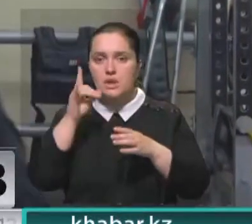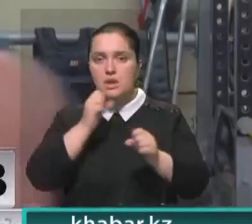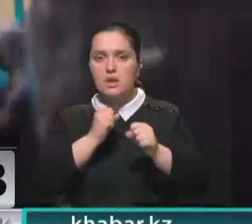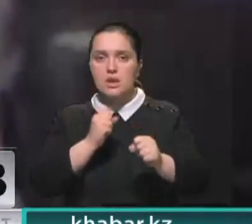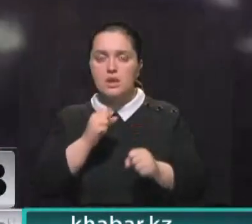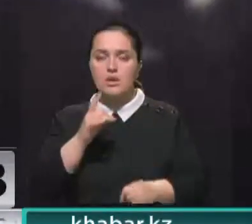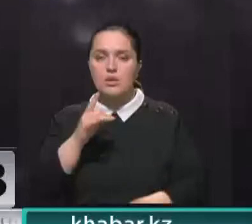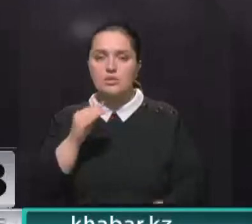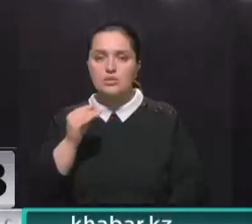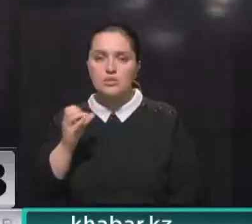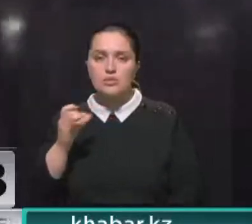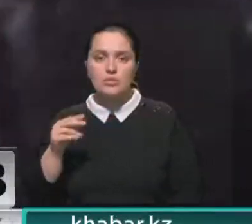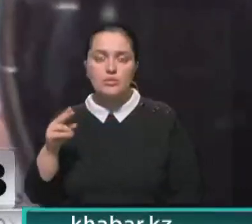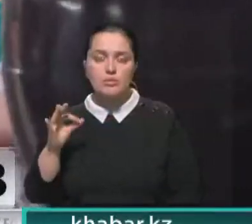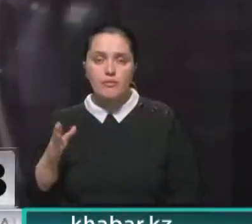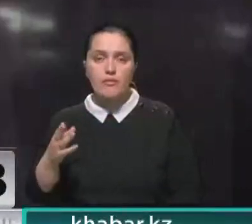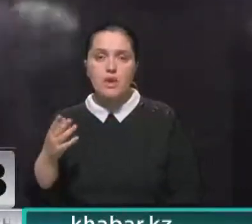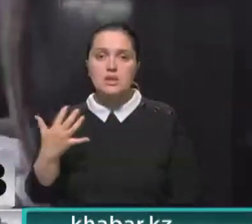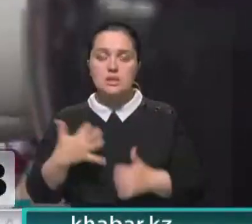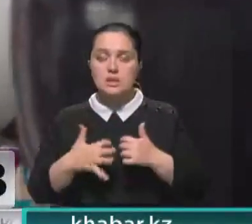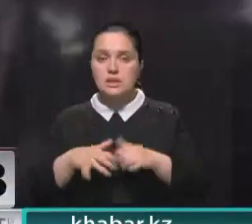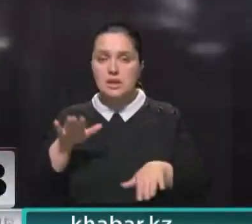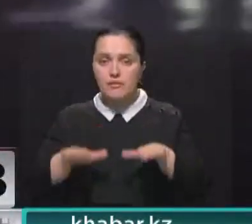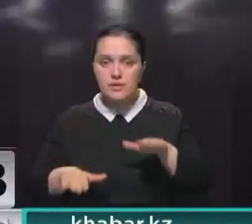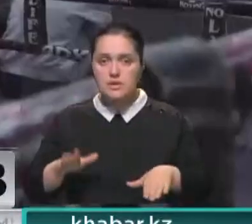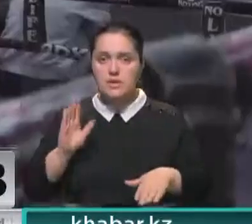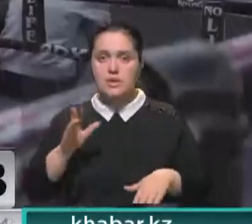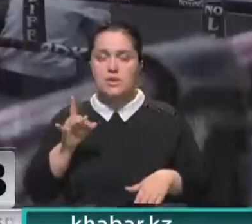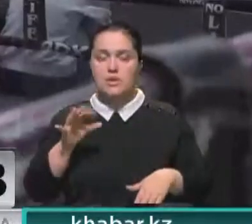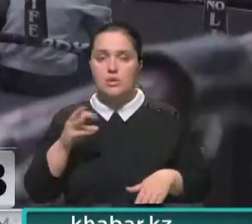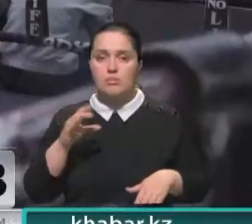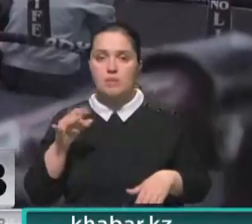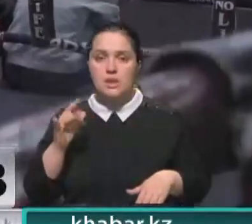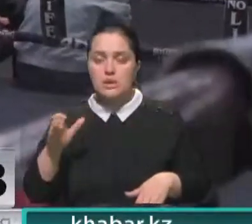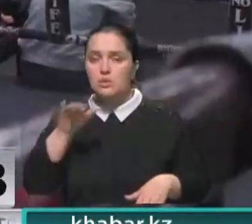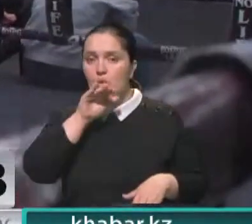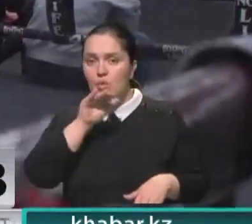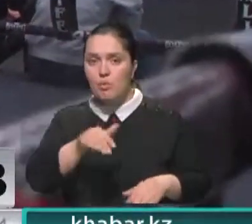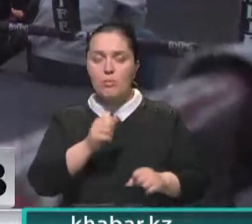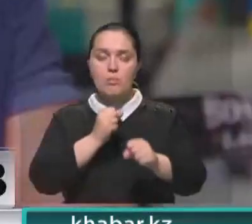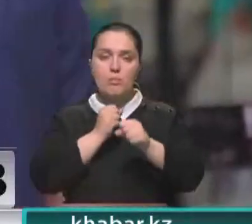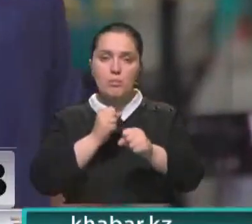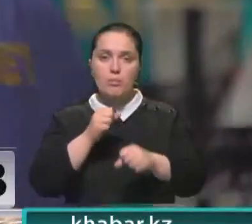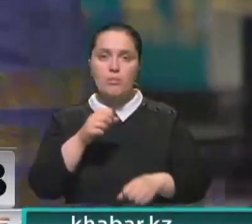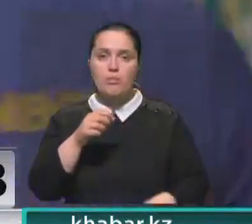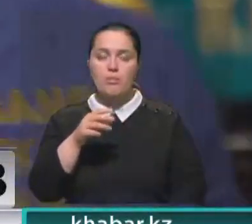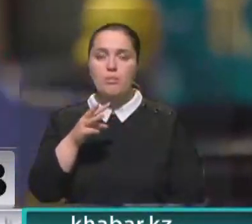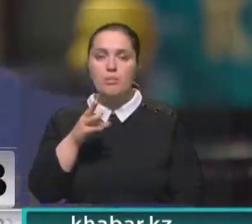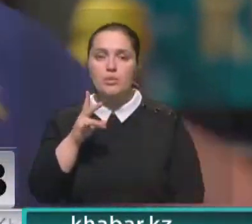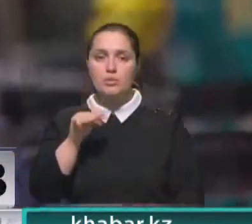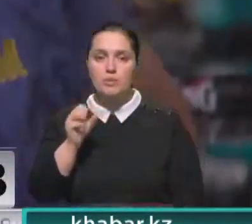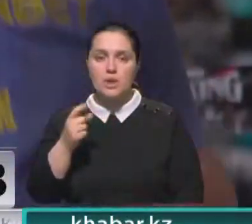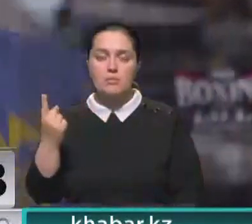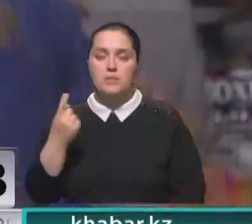Абельхана Жасупова. В первом среднем весе на ринге его будет ждать Эдгар Ремирос. Уже опытный профи боксер Бек Нурмаганбет во втором среднем